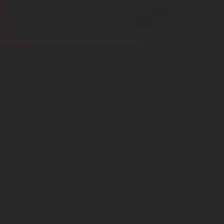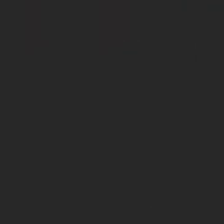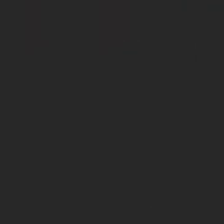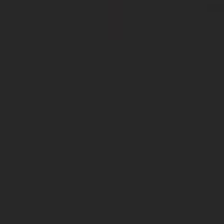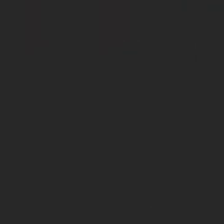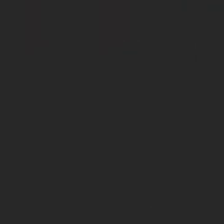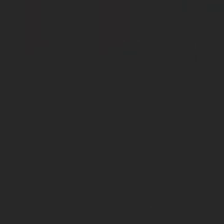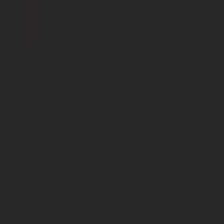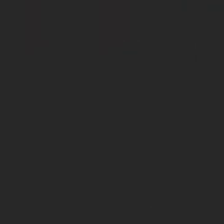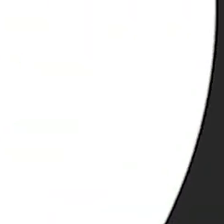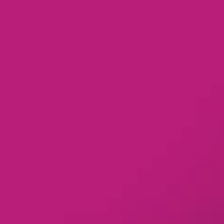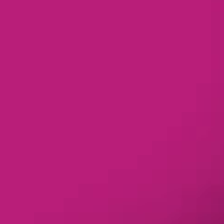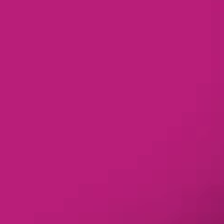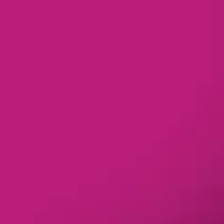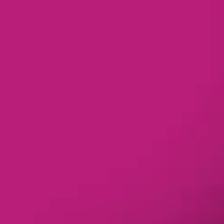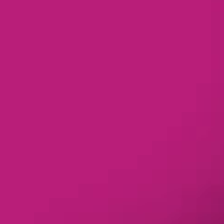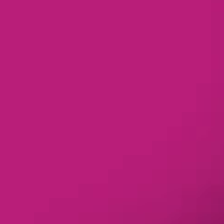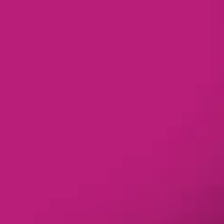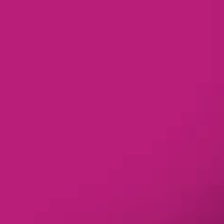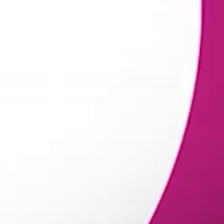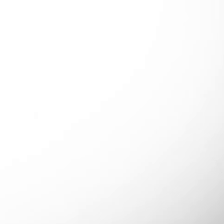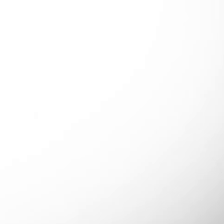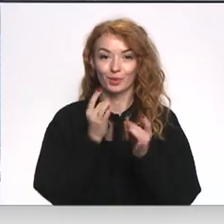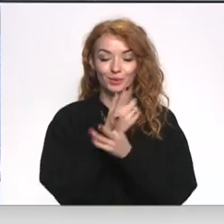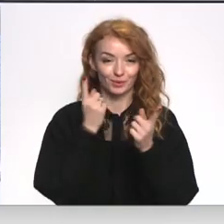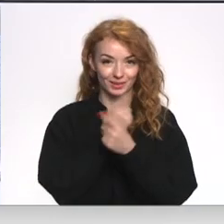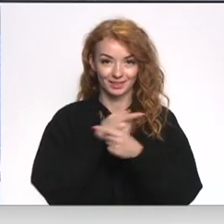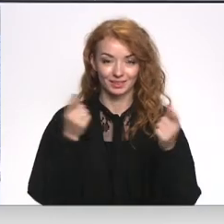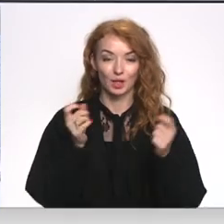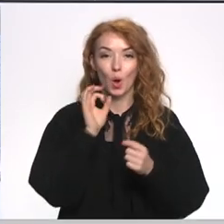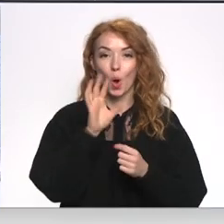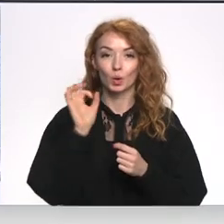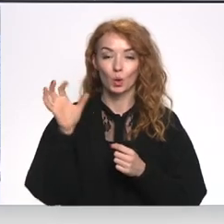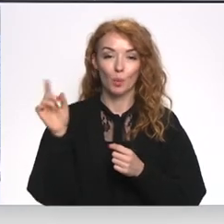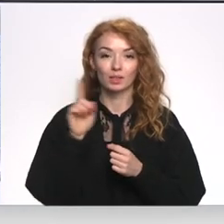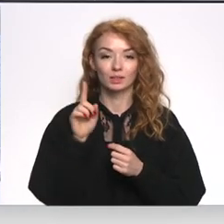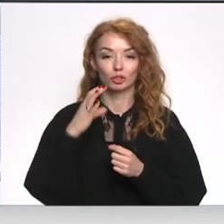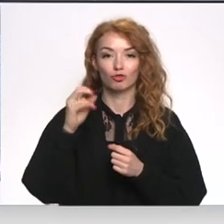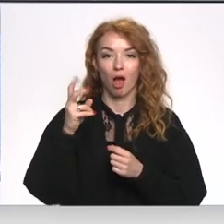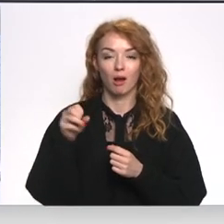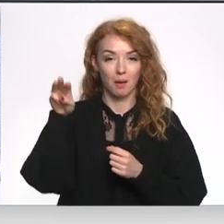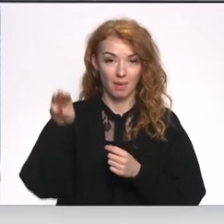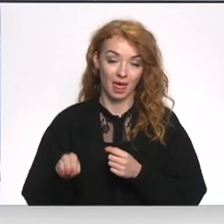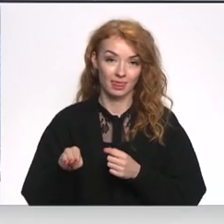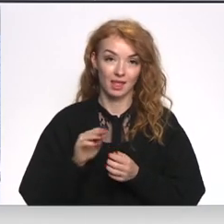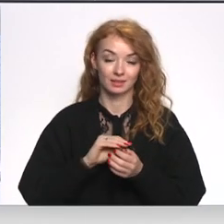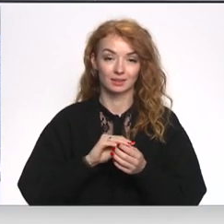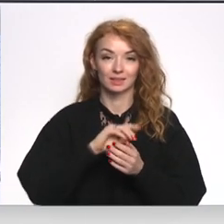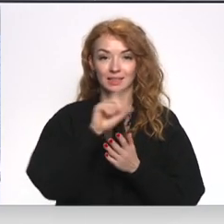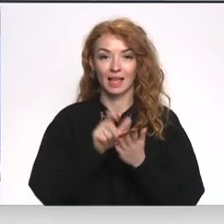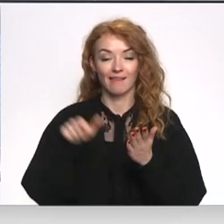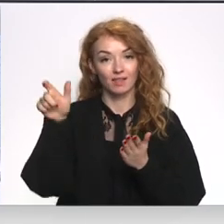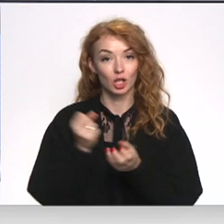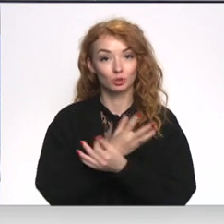Re! Viss ēters ir te! Oktobris Rīgā ir Aleksandra Čaka mēnesis. Dzieniek dzimšanas